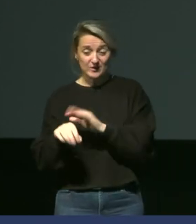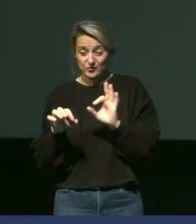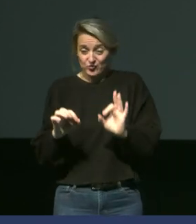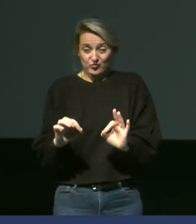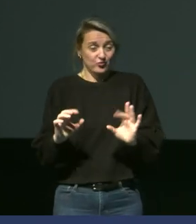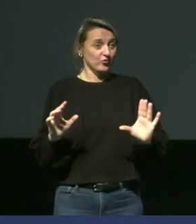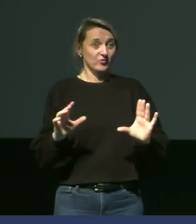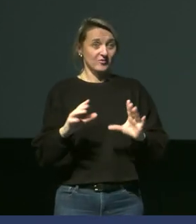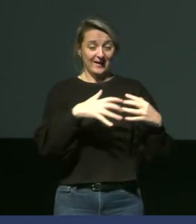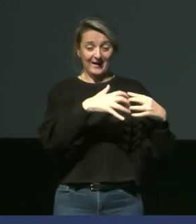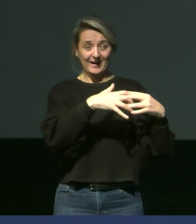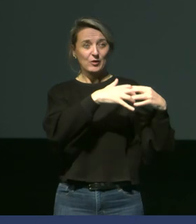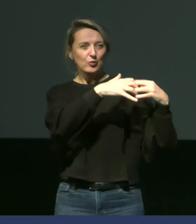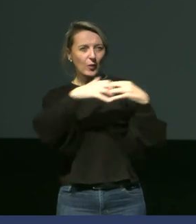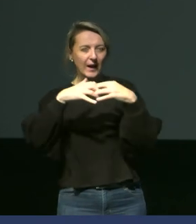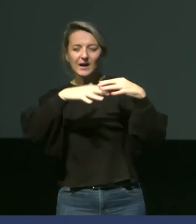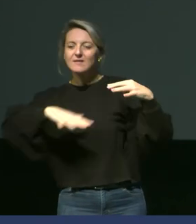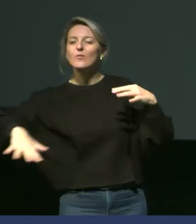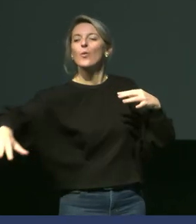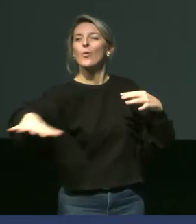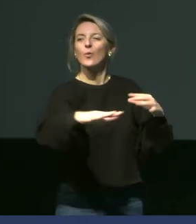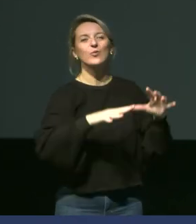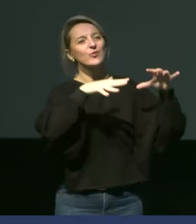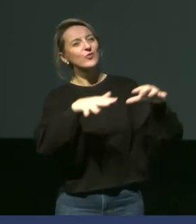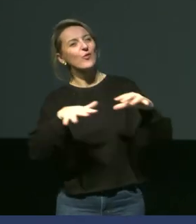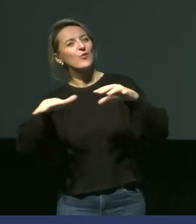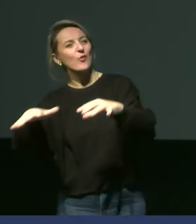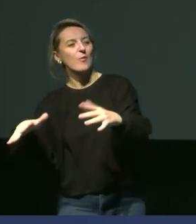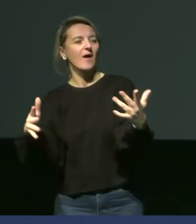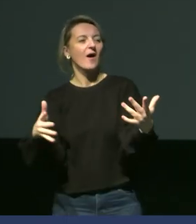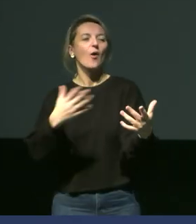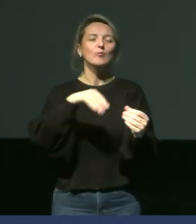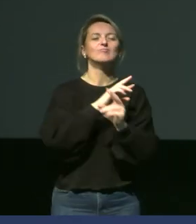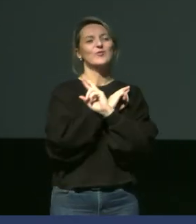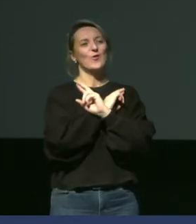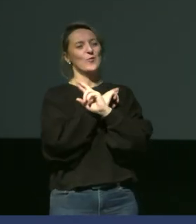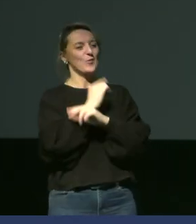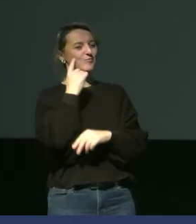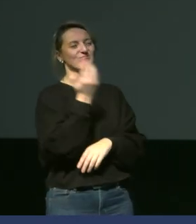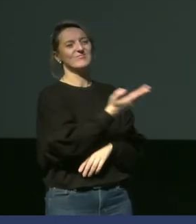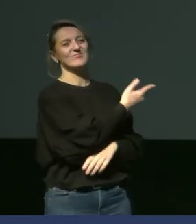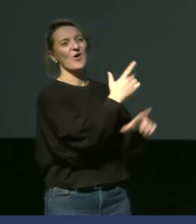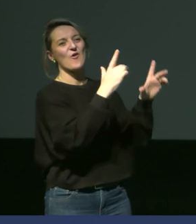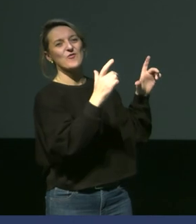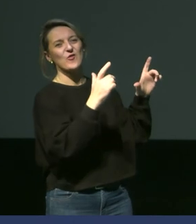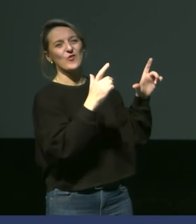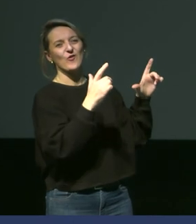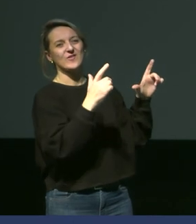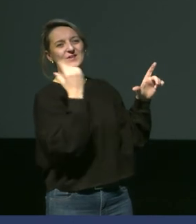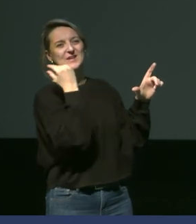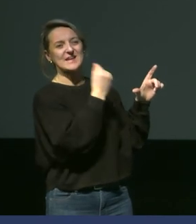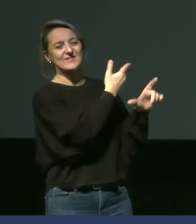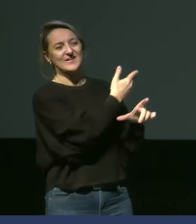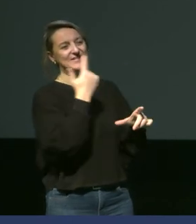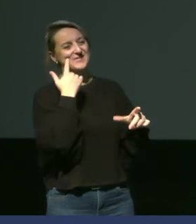juste sur la glace de mer autour de l'archipel, se reproduire, se reposer. Ici, vous avez une photo prise en hiver. On voit les